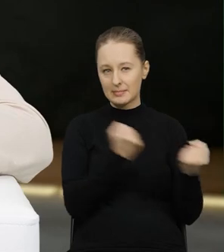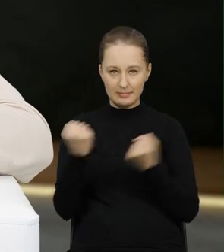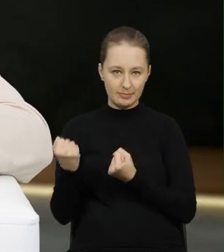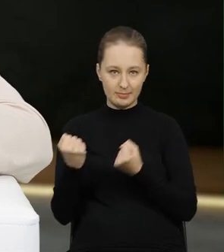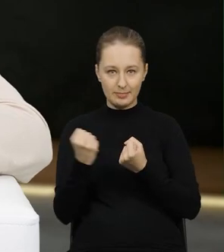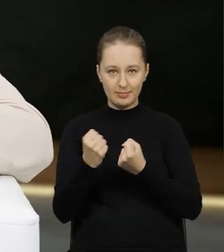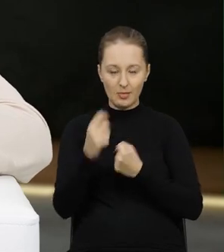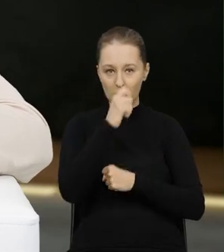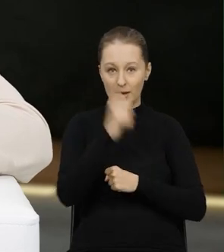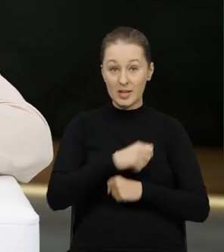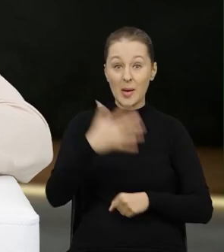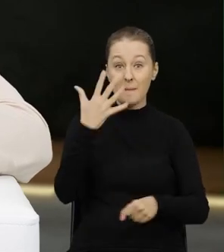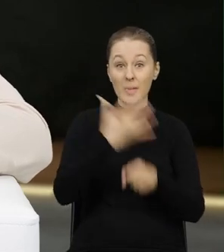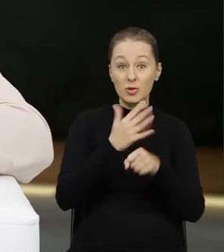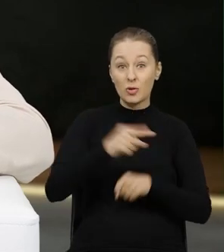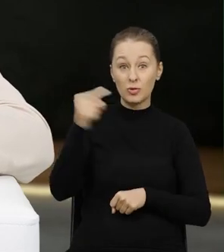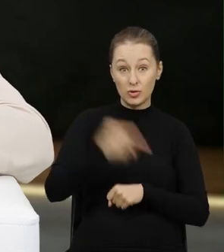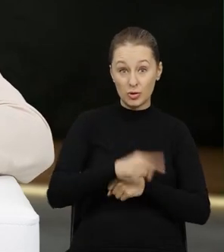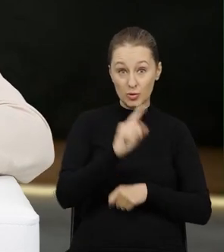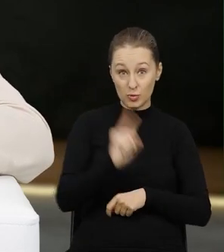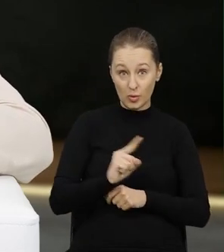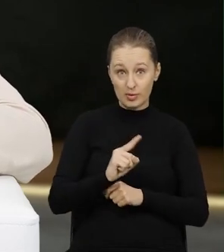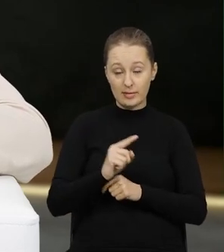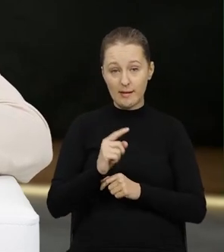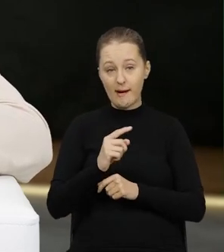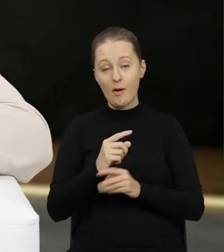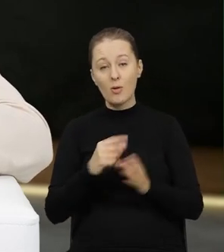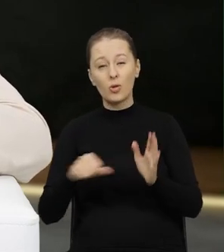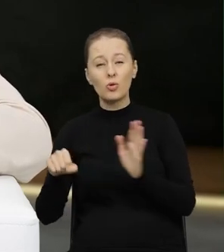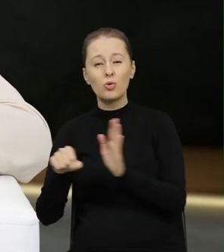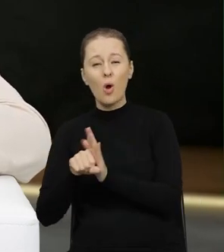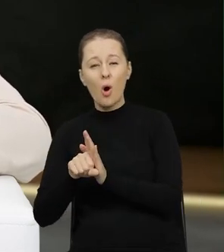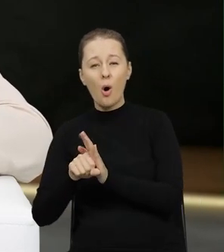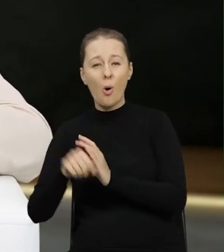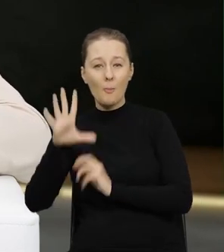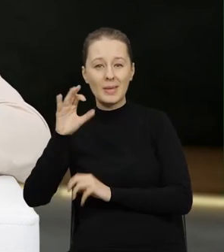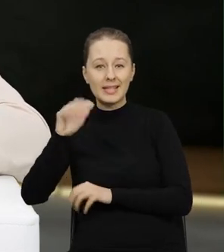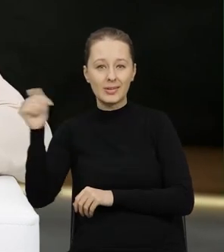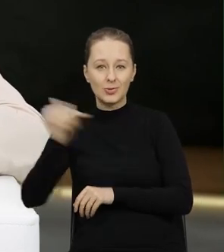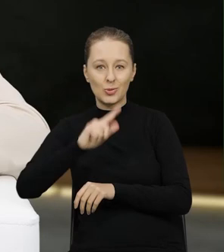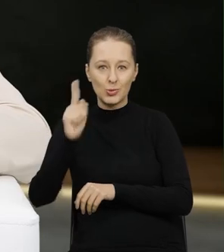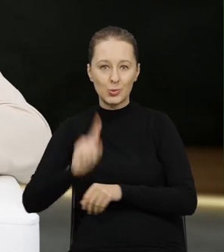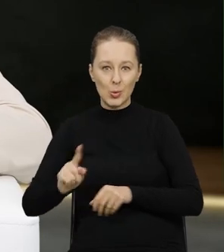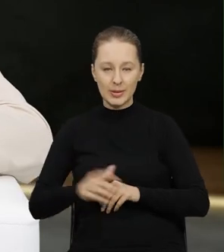przemieszczanie odpadów to 50 tysięcy złotych. Górny 500 tysięcy złotych. Także, no,